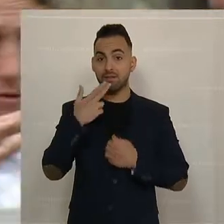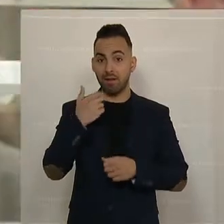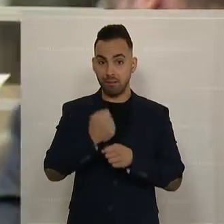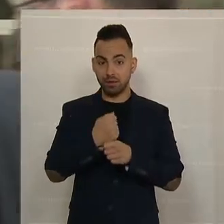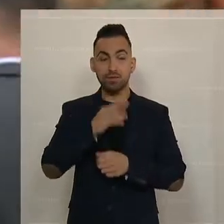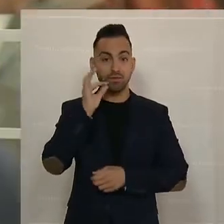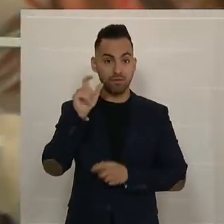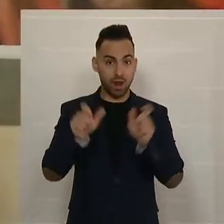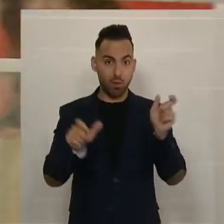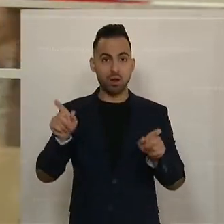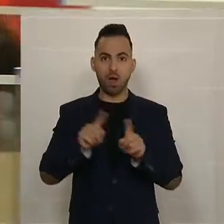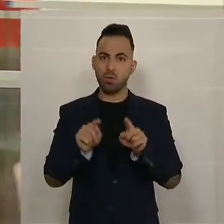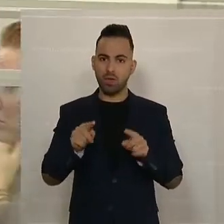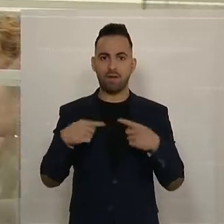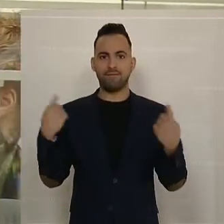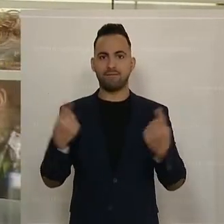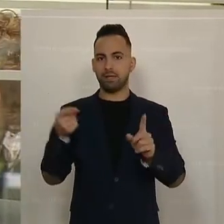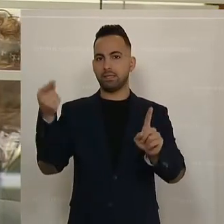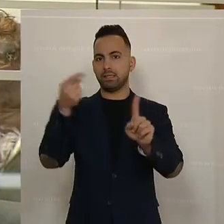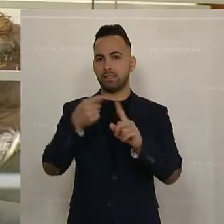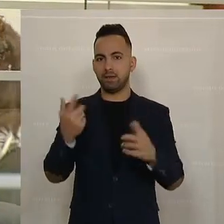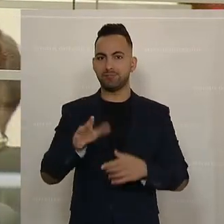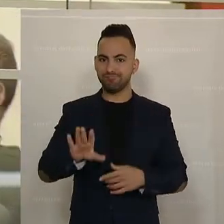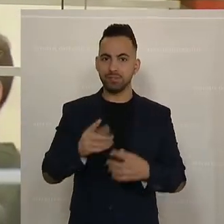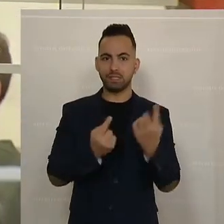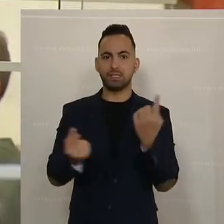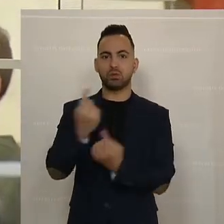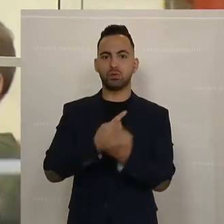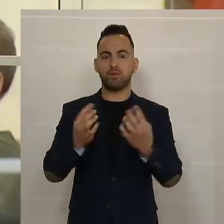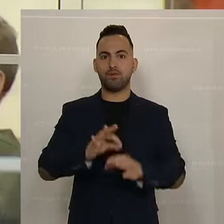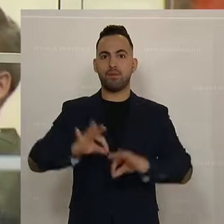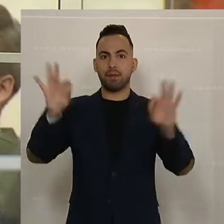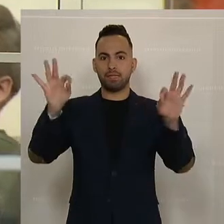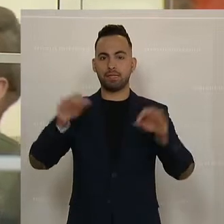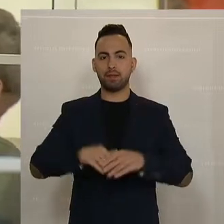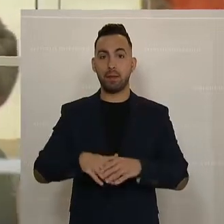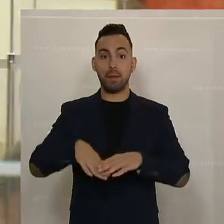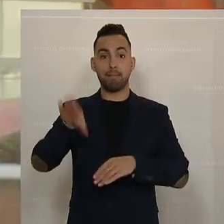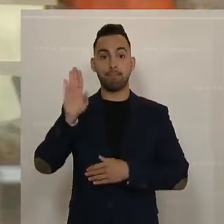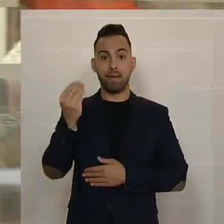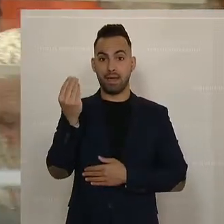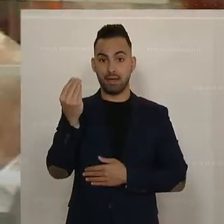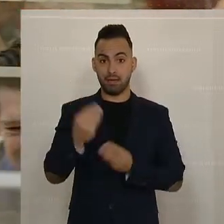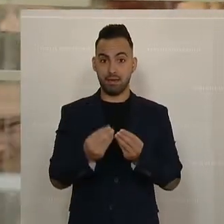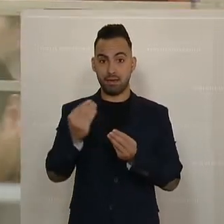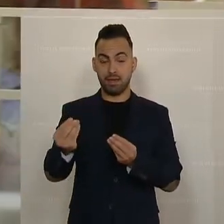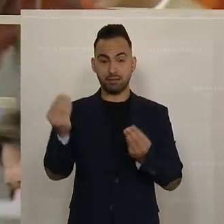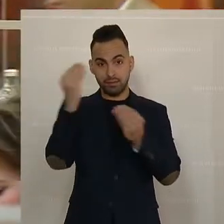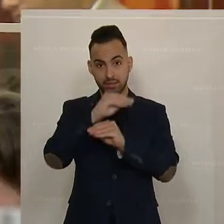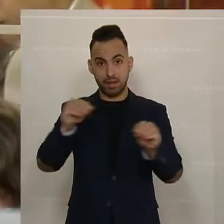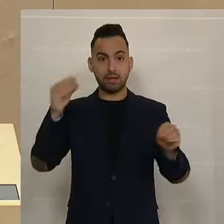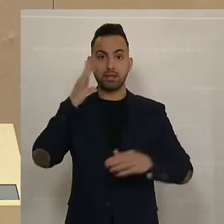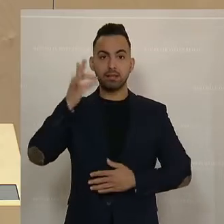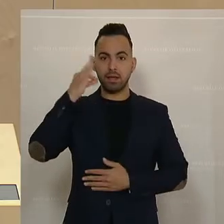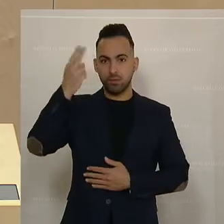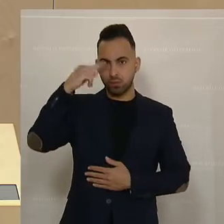und auch hier ist unser Ziel, ihre Situation maßgeblich zu verbessern. Mehr Geld, meine sehr geehrten Damen und Herren, mehr Geld für die